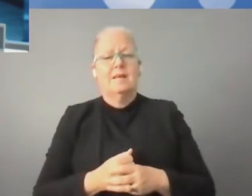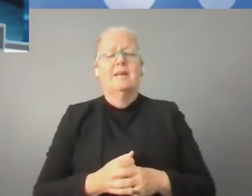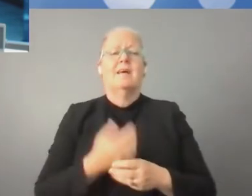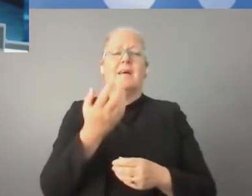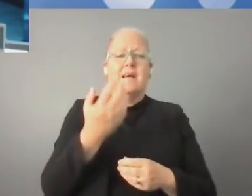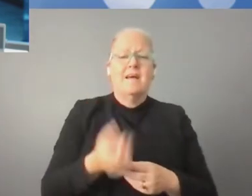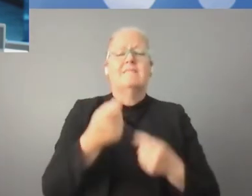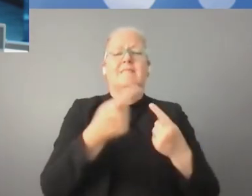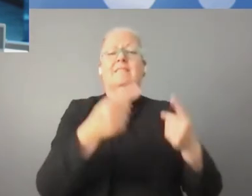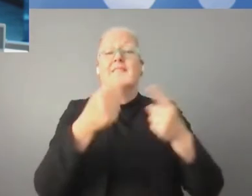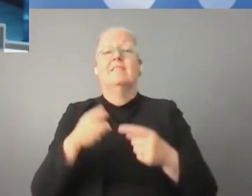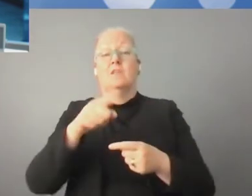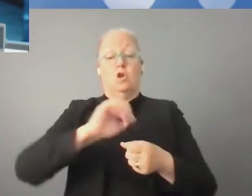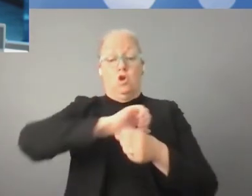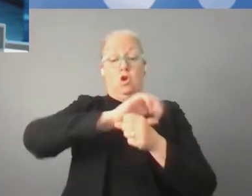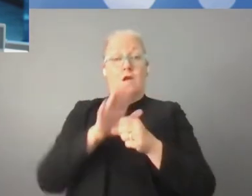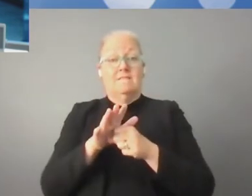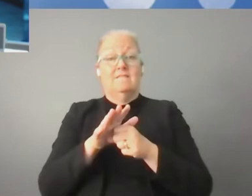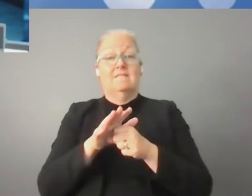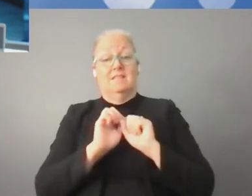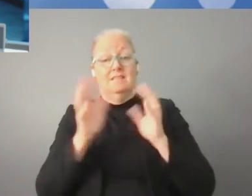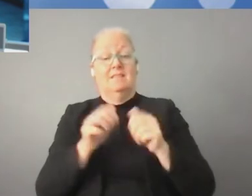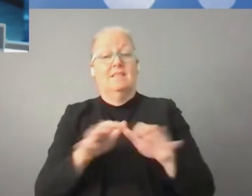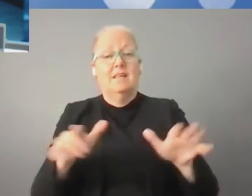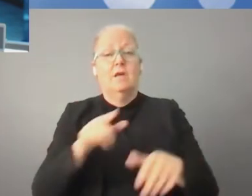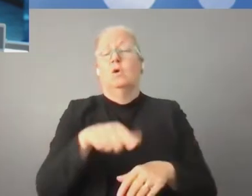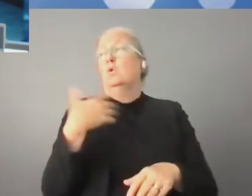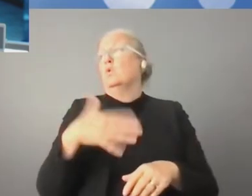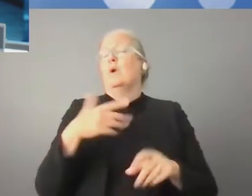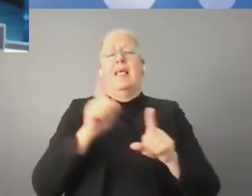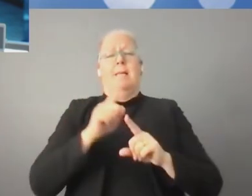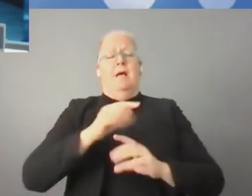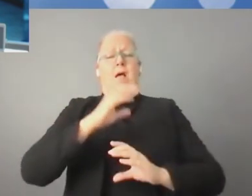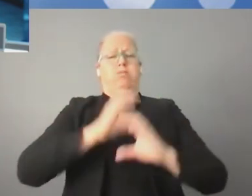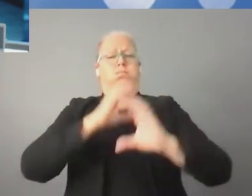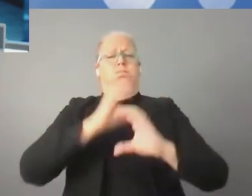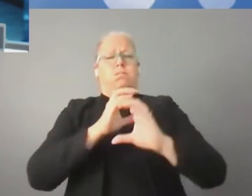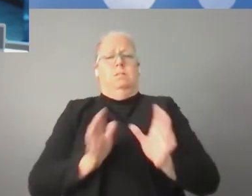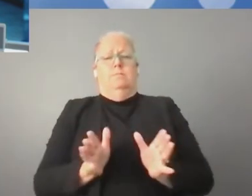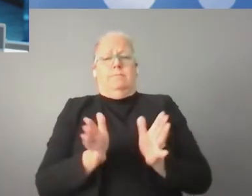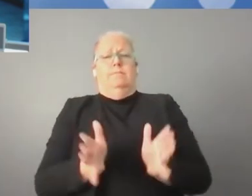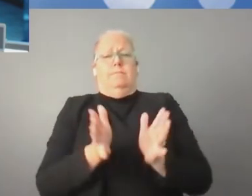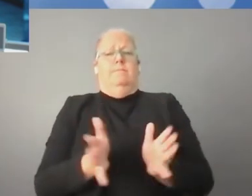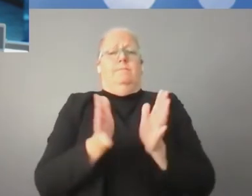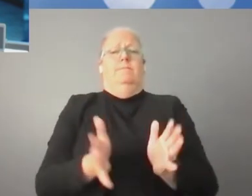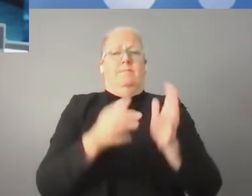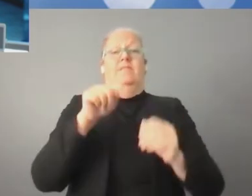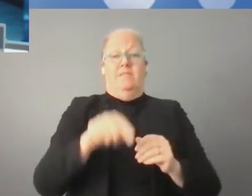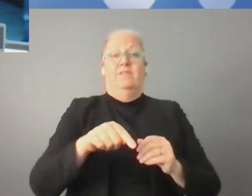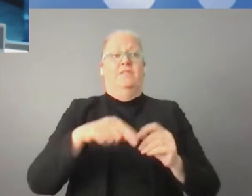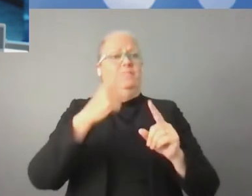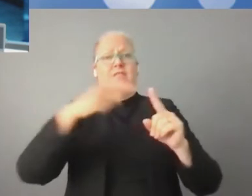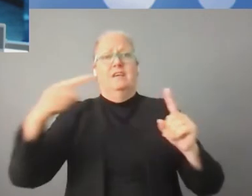że pandemia pomimo swoich negatywnych konsekwencji napędza także rozwój technologii